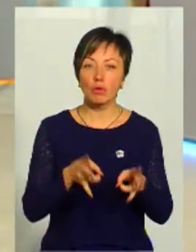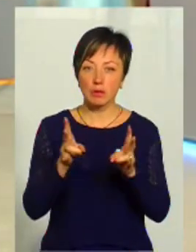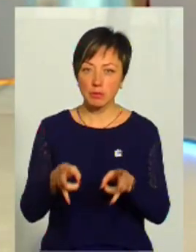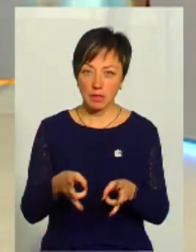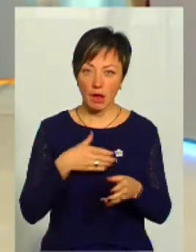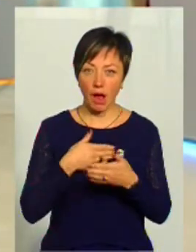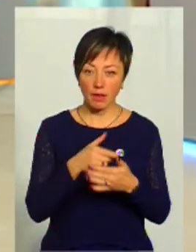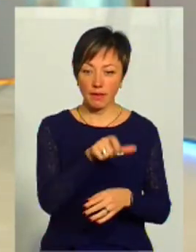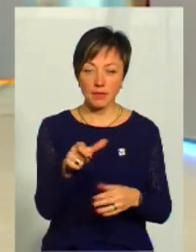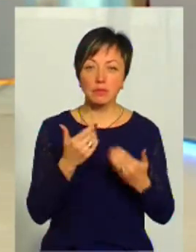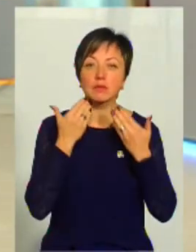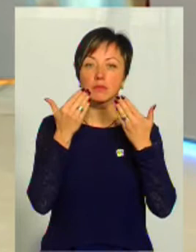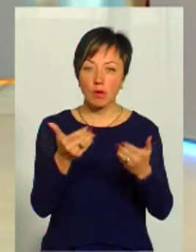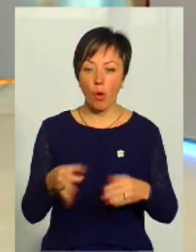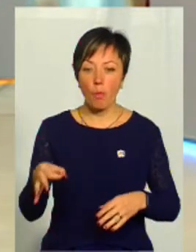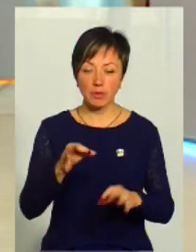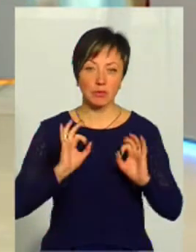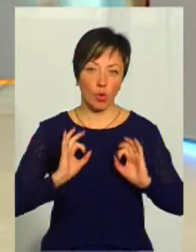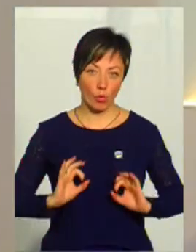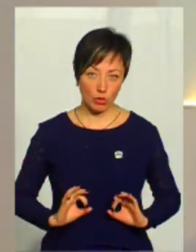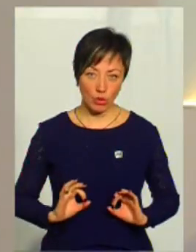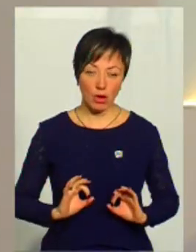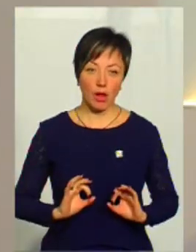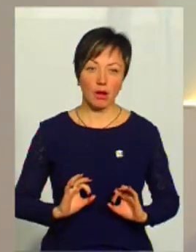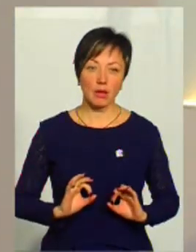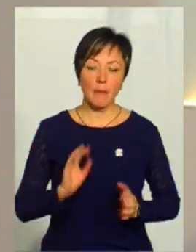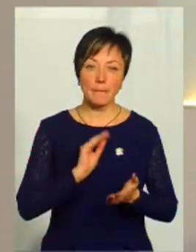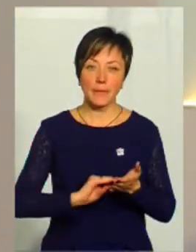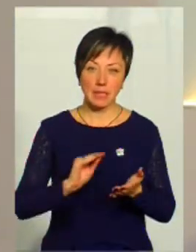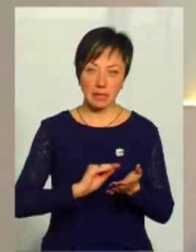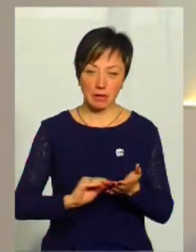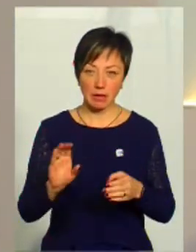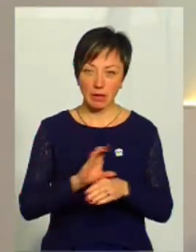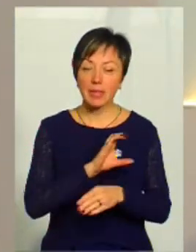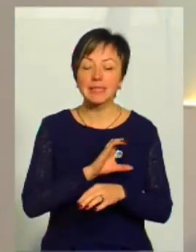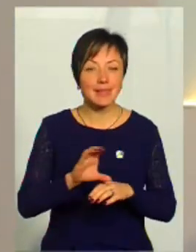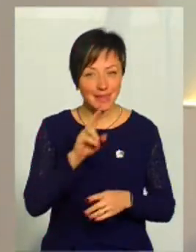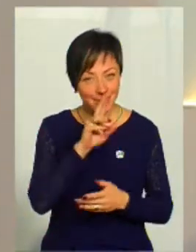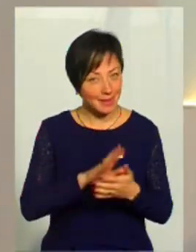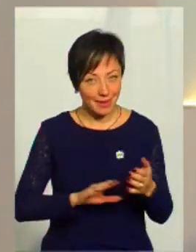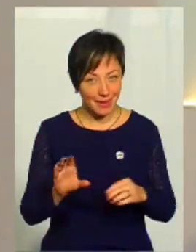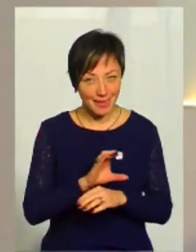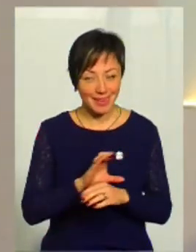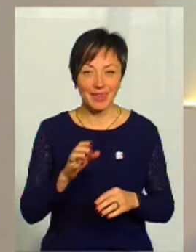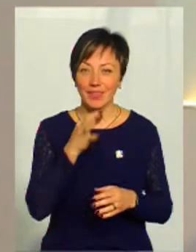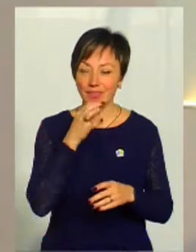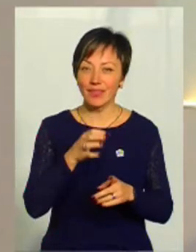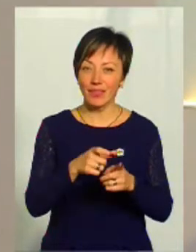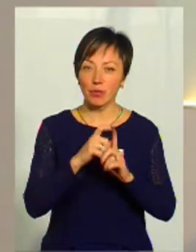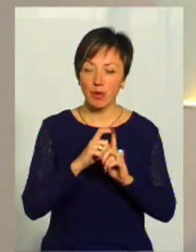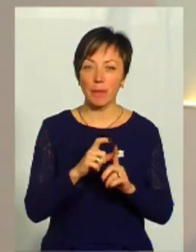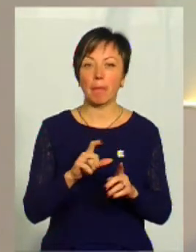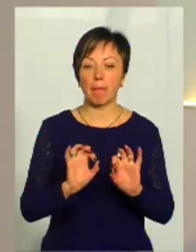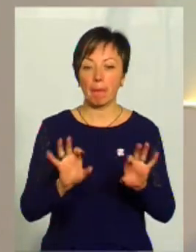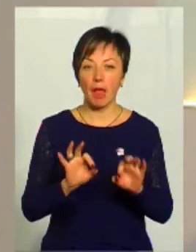громадських активістів ми поцікавилися в обласній прокуратурі, на що прес-секретарка Оксана Греля відповіла, от зацитую, відповідно до